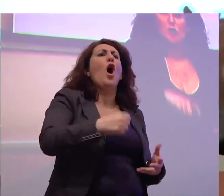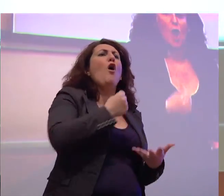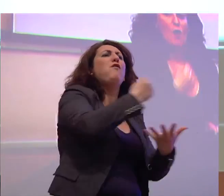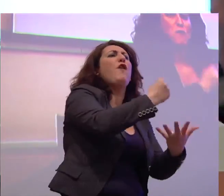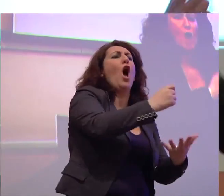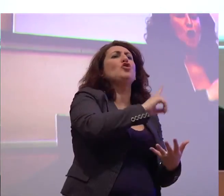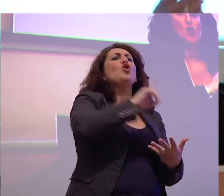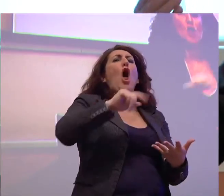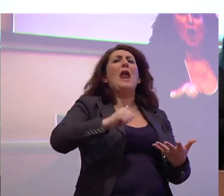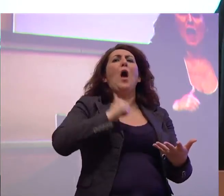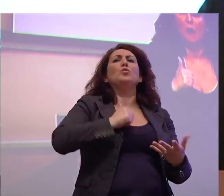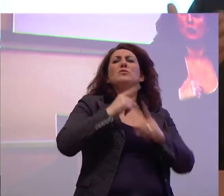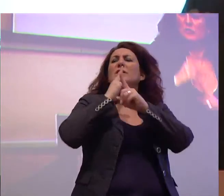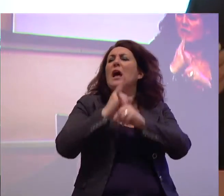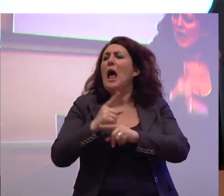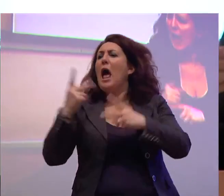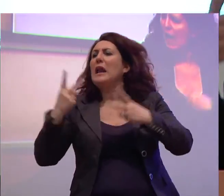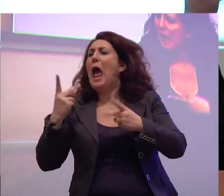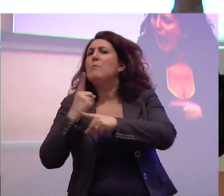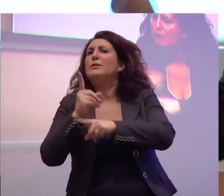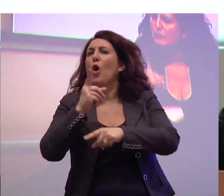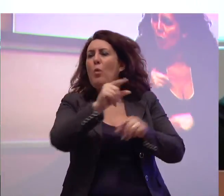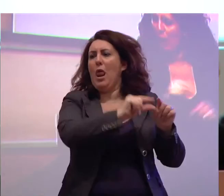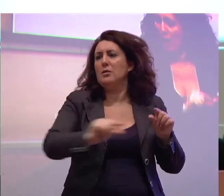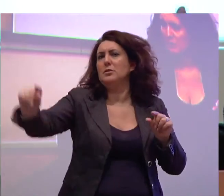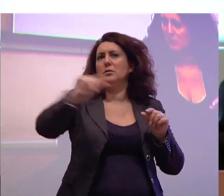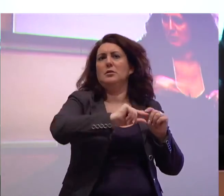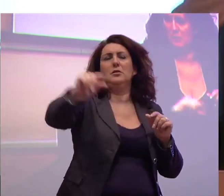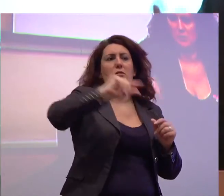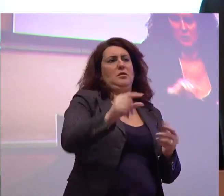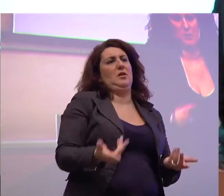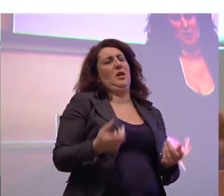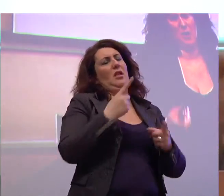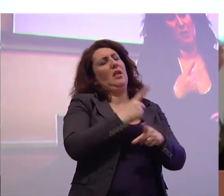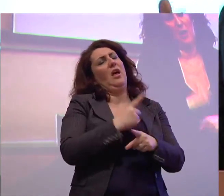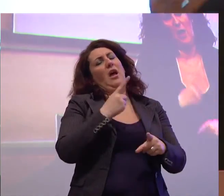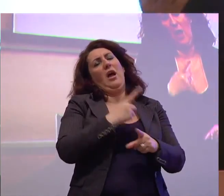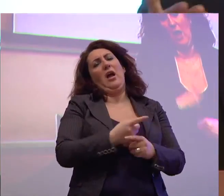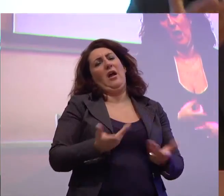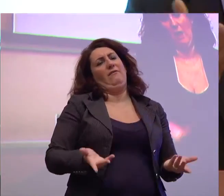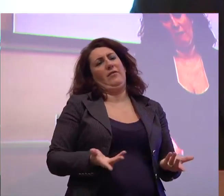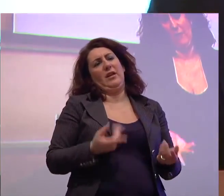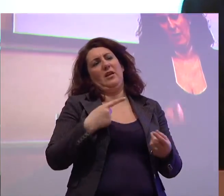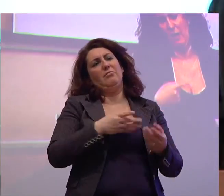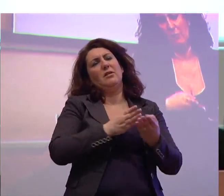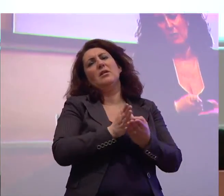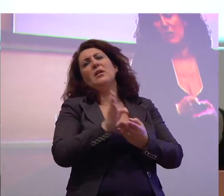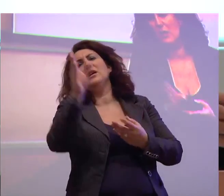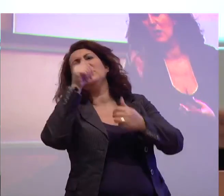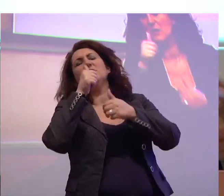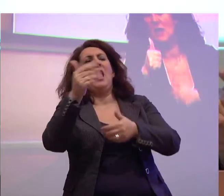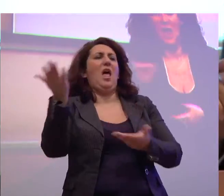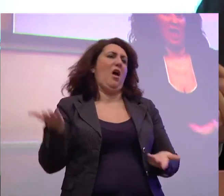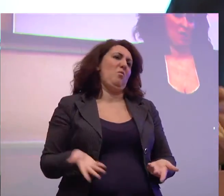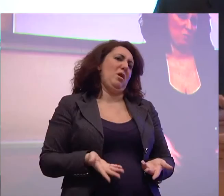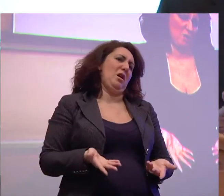graduato sulla base del reale bisogno del reale bisogno assistenziale ecco dobbiamo andare in questa direzione così come non so se ma